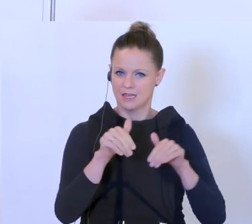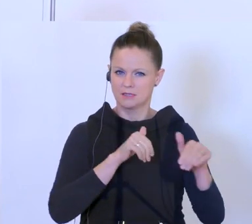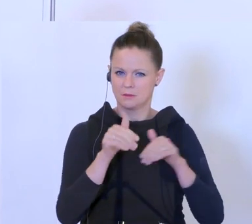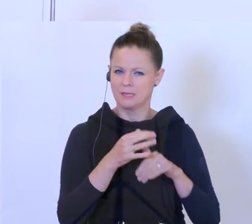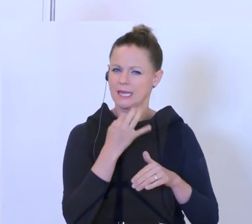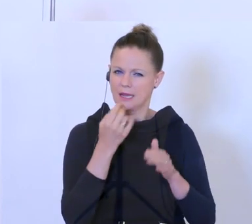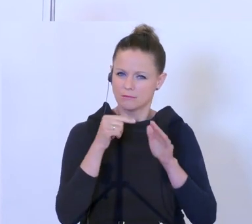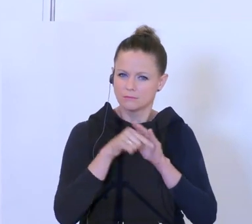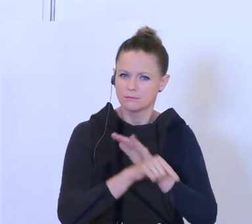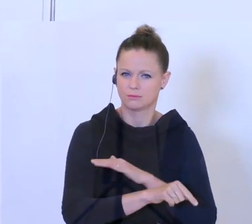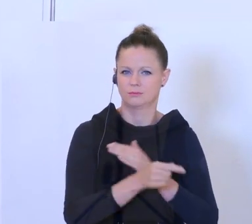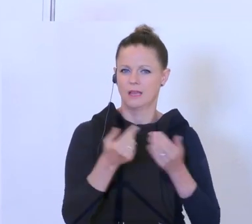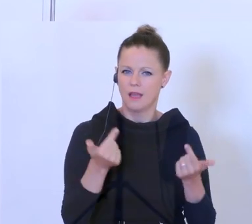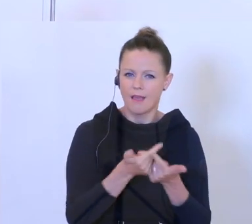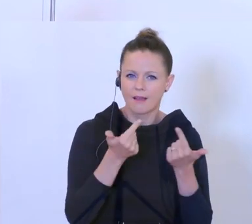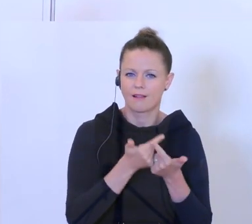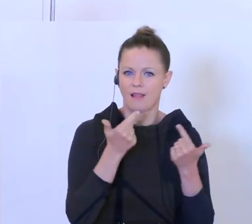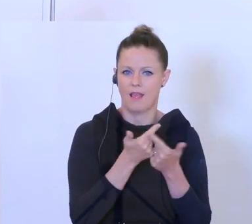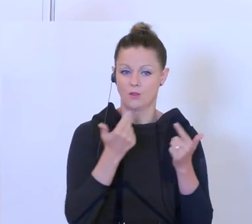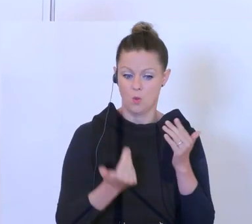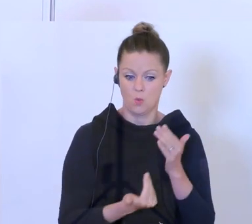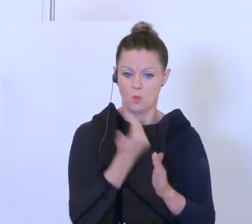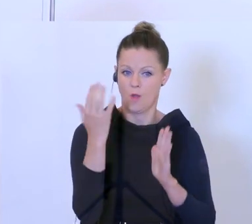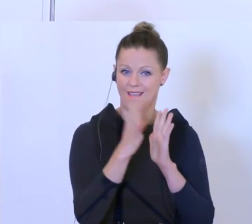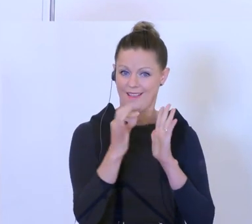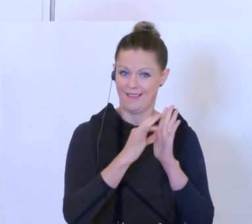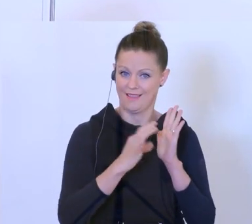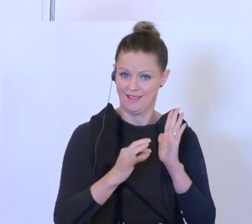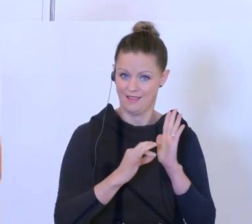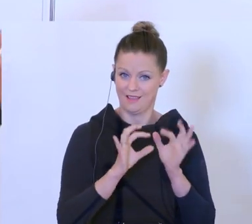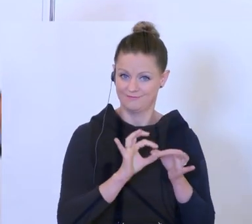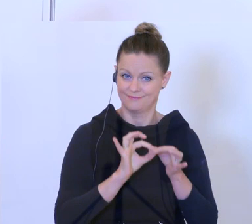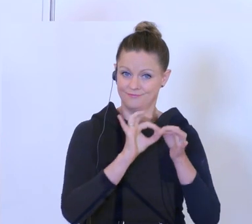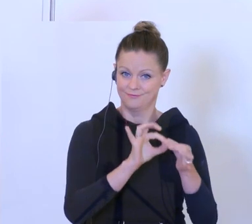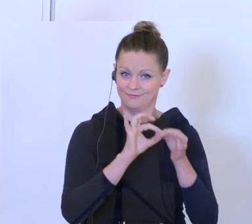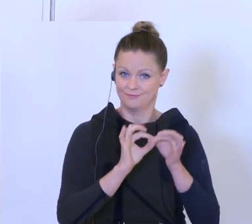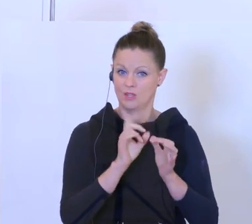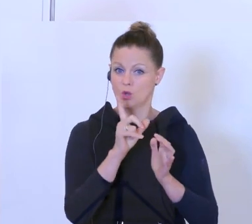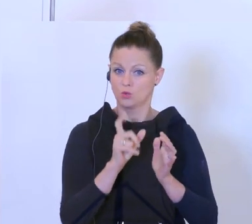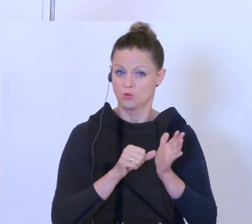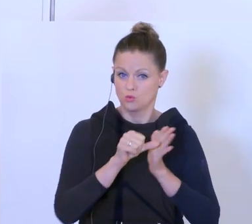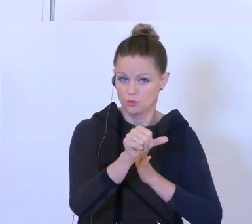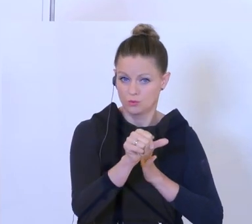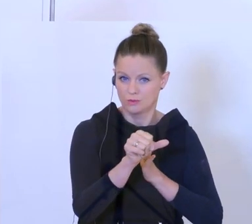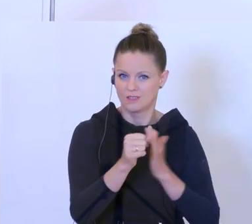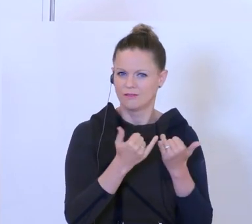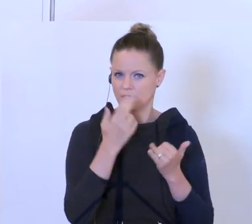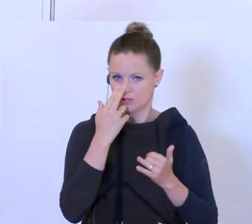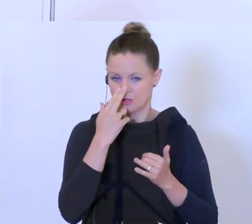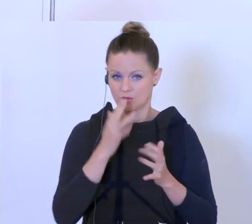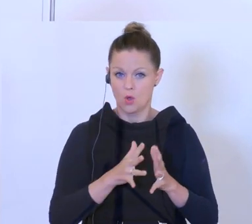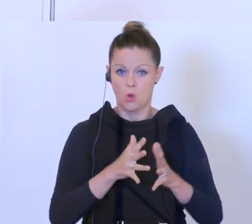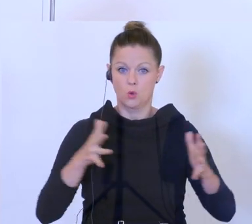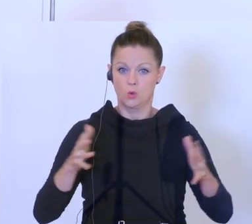beschreiben, wie die neue Richtlinie zu den Zuschüssen aussieht aus dem großen Corona